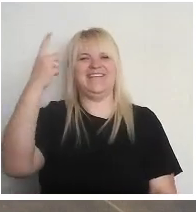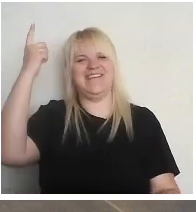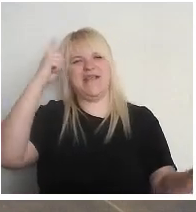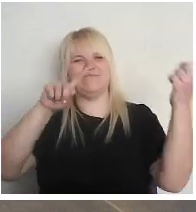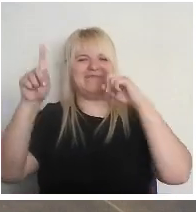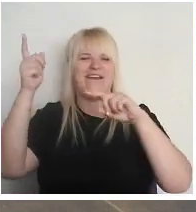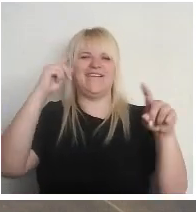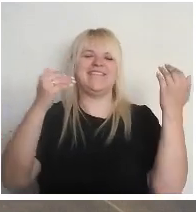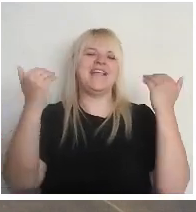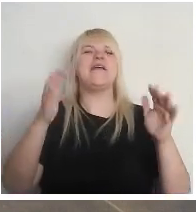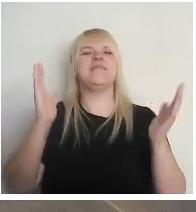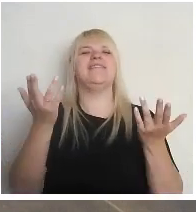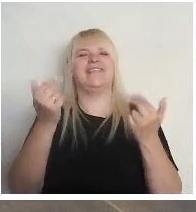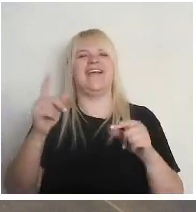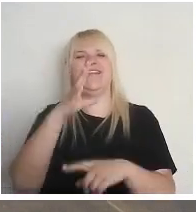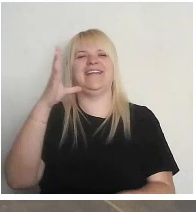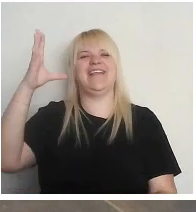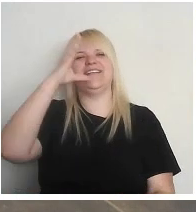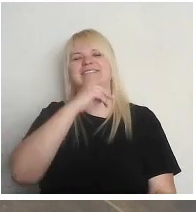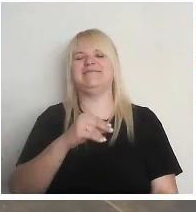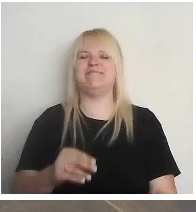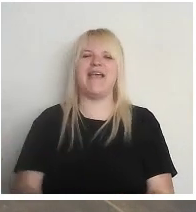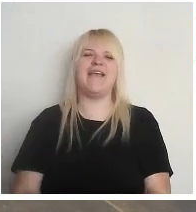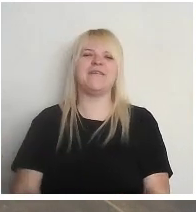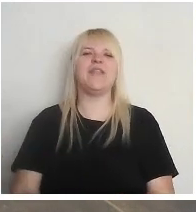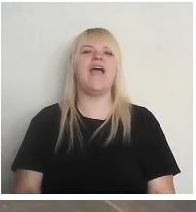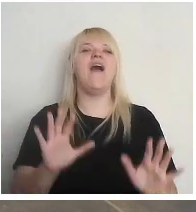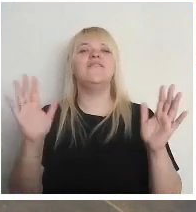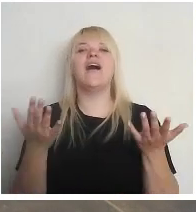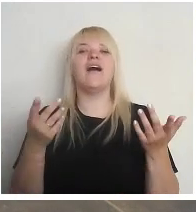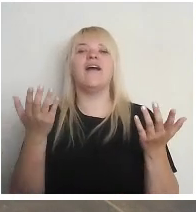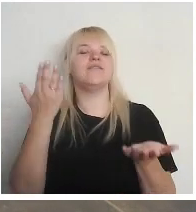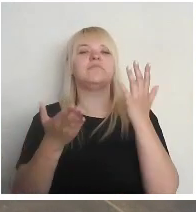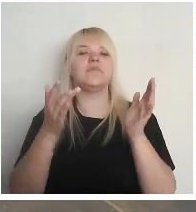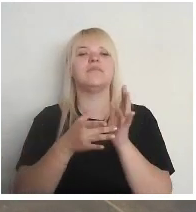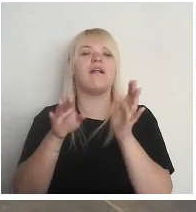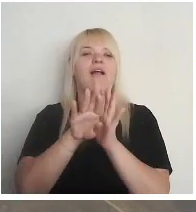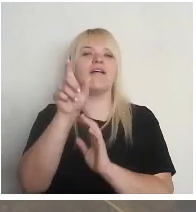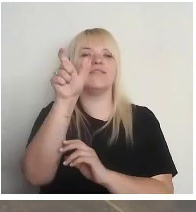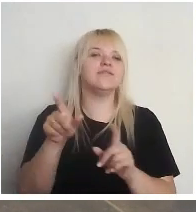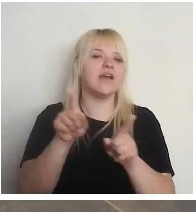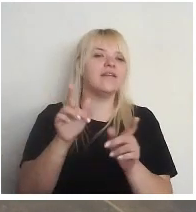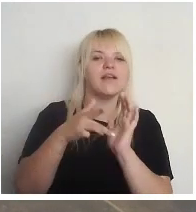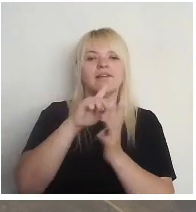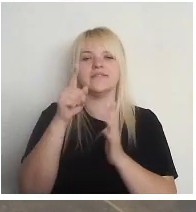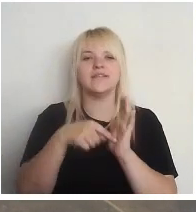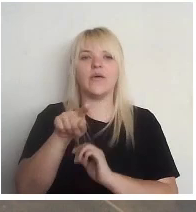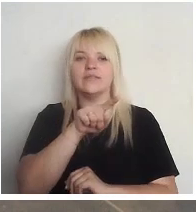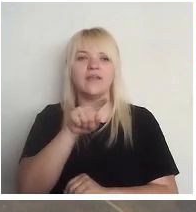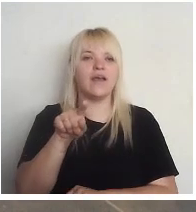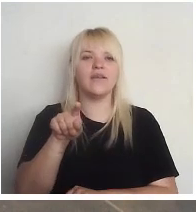iespēja. Paldies. Vai kādam vēl no klātasošiem būtu kādas jautājumas? Nē?